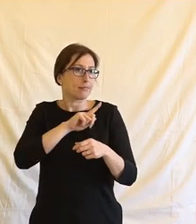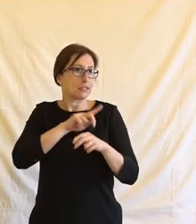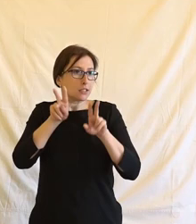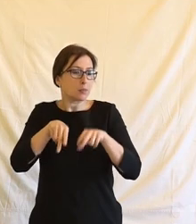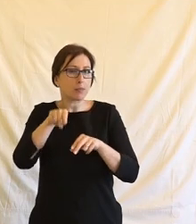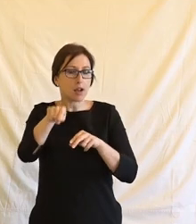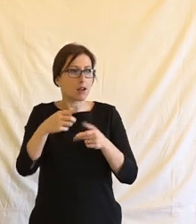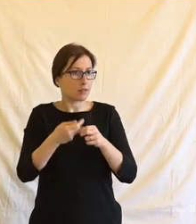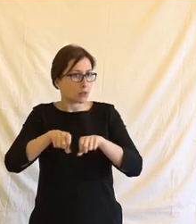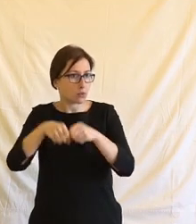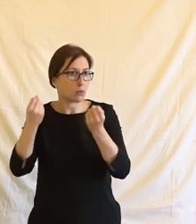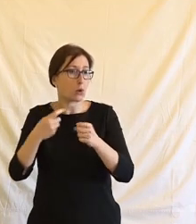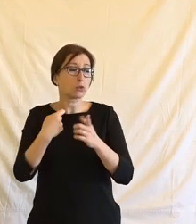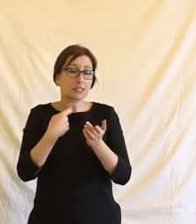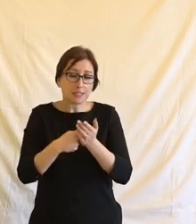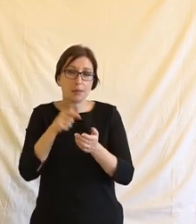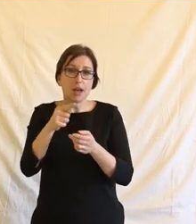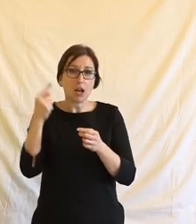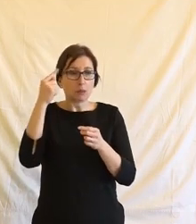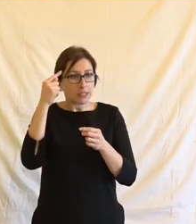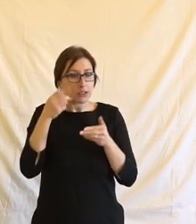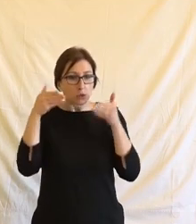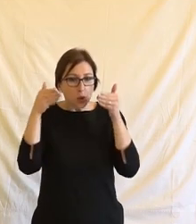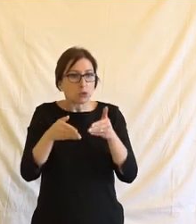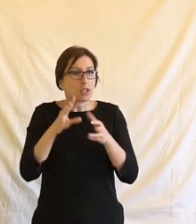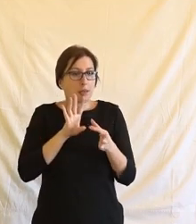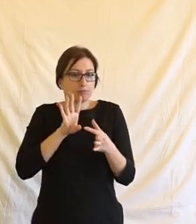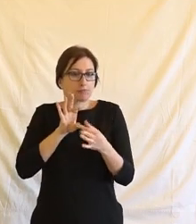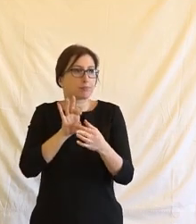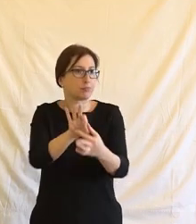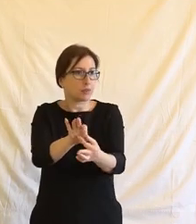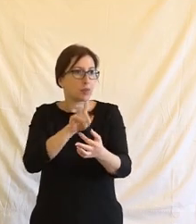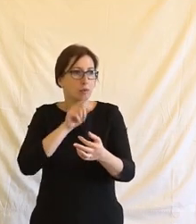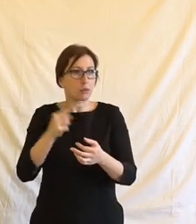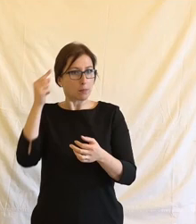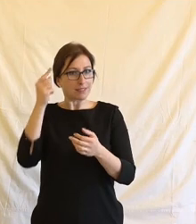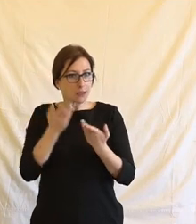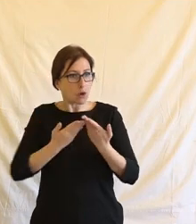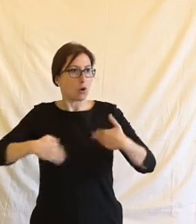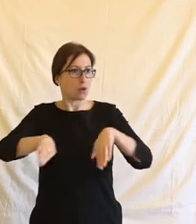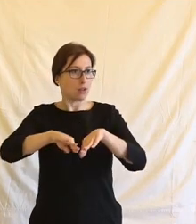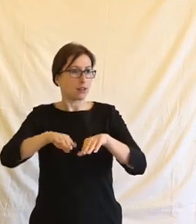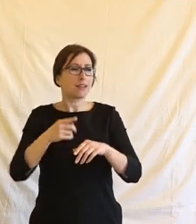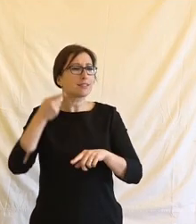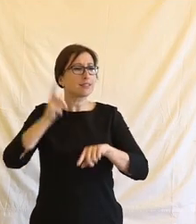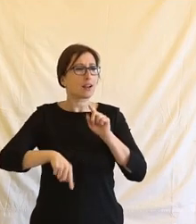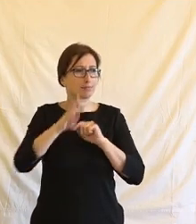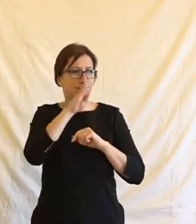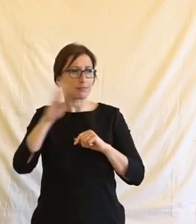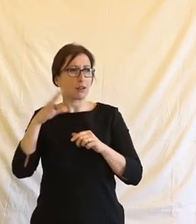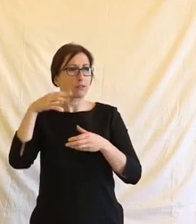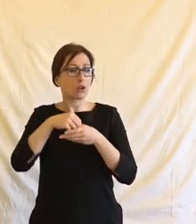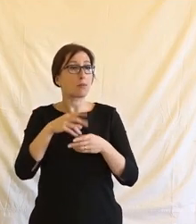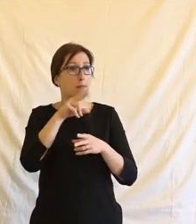inteligence, takže tam potom se soustředíme na to, aby právě tam nebyla ta hluchá místa, kdy vlastně potom ten nejznámější případ je, že tady máme to